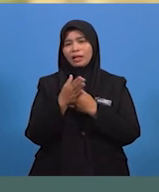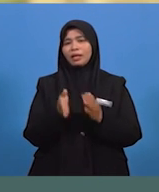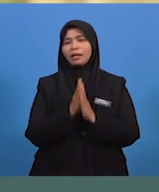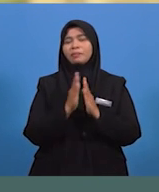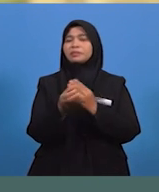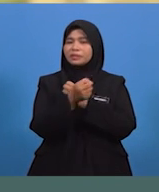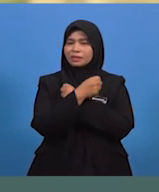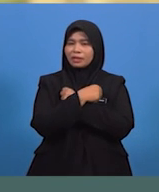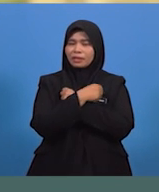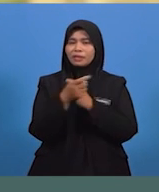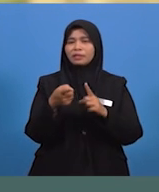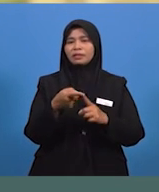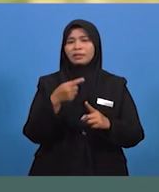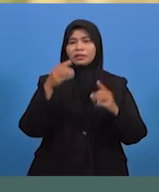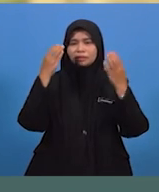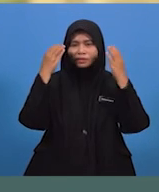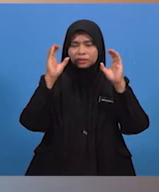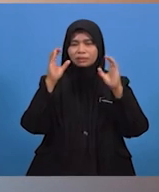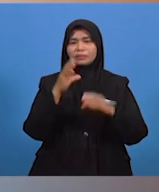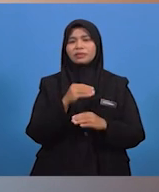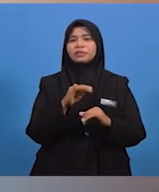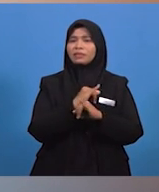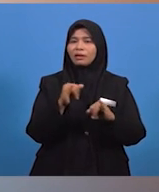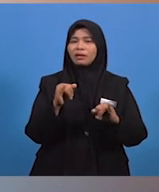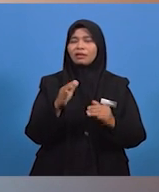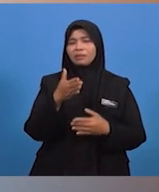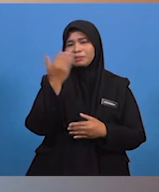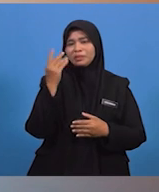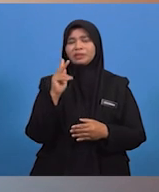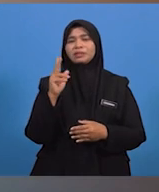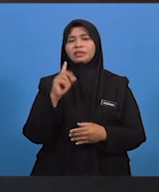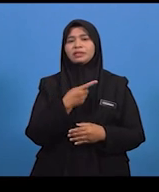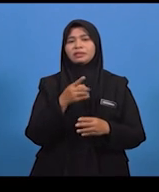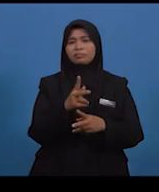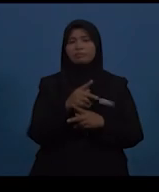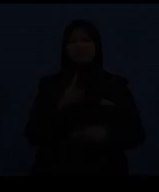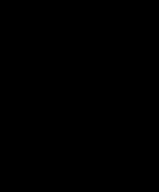sayang dari cikgu dan jangan lupa kita jaga kita. Bye!